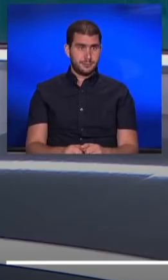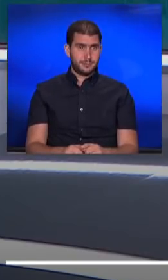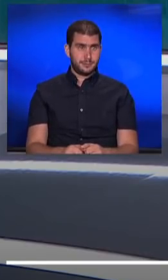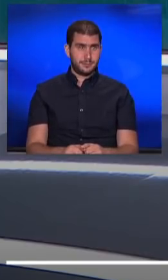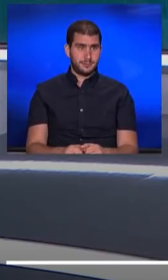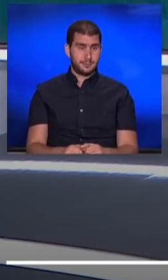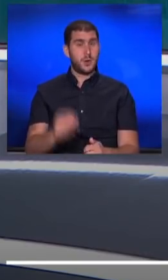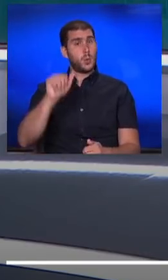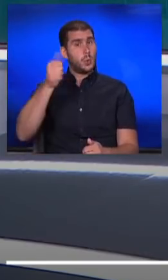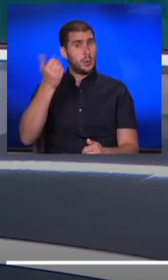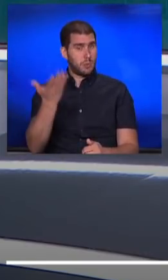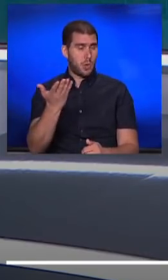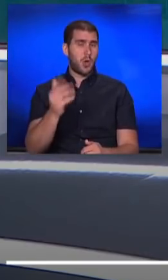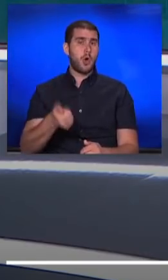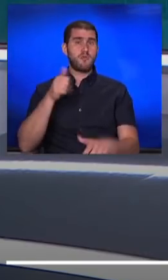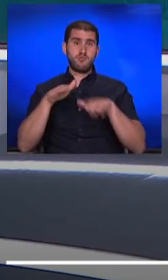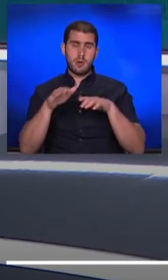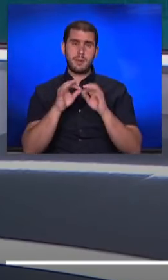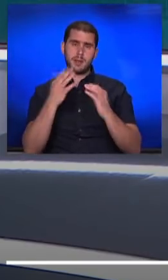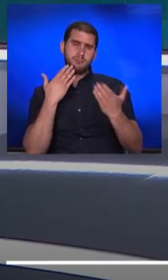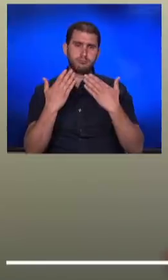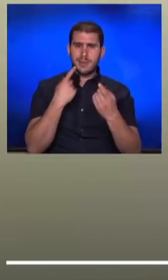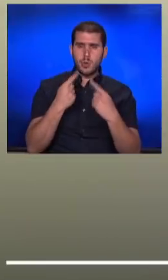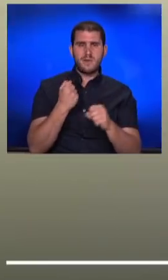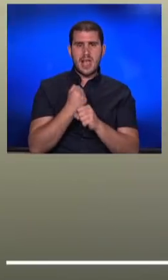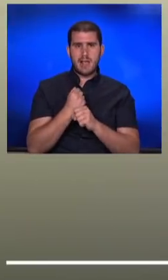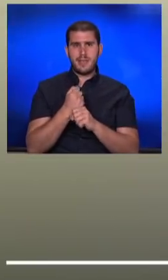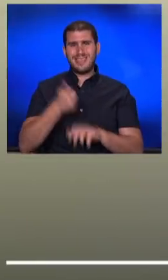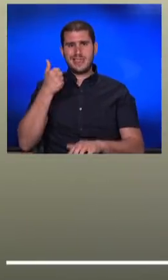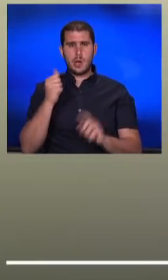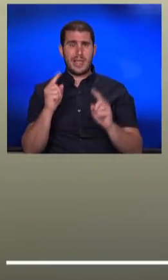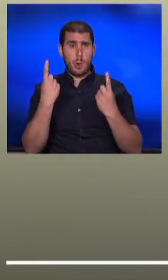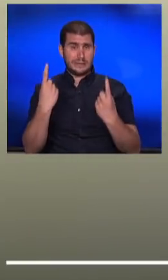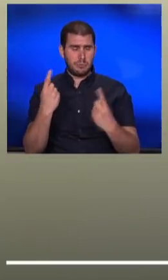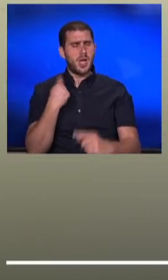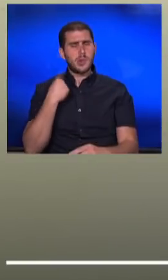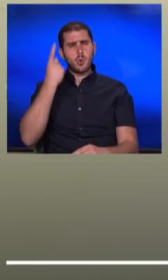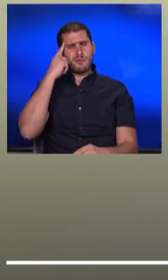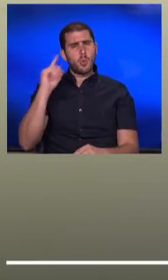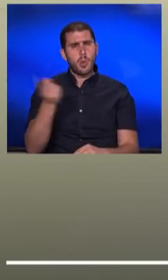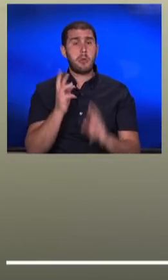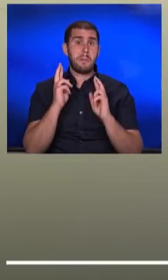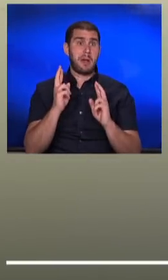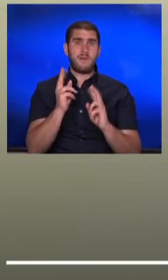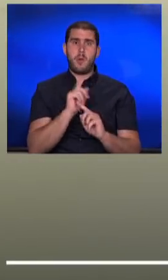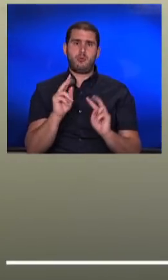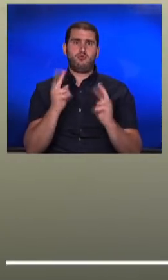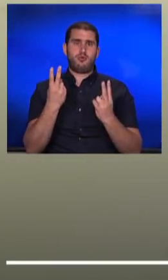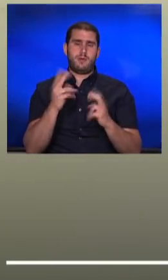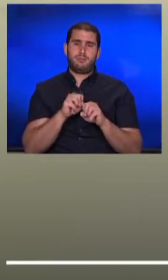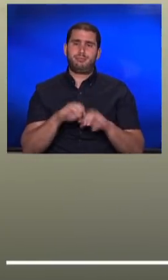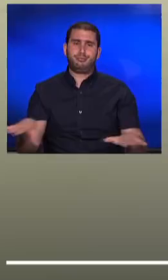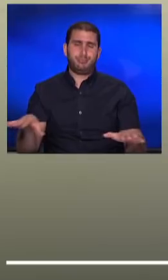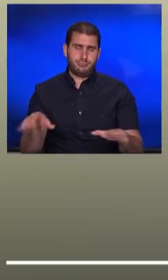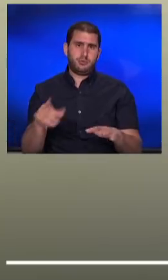קודם כל, ראש הממשלה מתחיל לכנס דיונים ולנהל את האירוע, ואני חושב שכולנו מקווים שאנחנו לא נהיה בהתפרצות נוספת